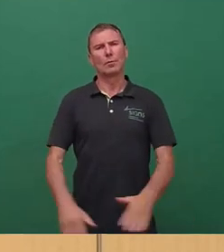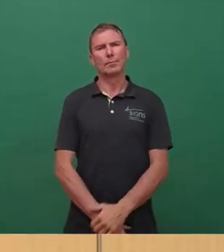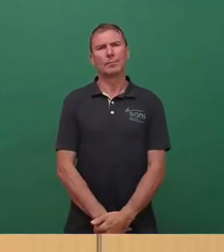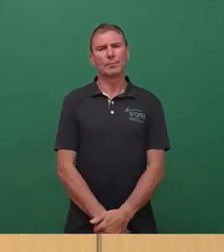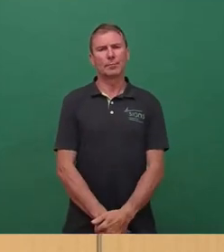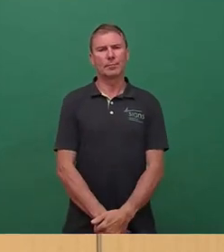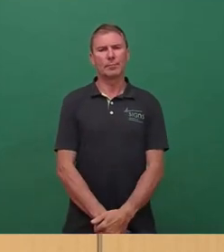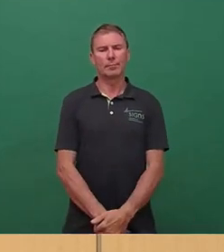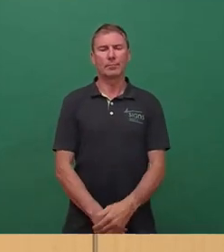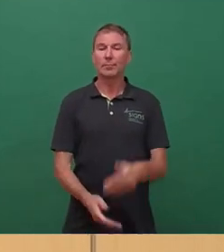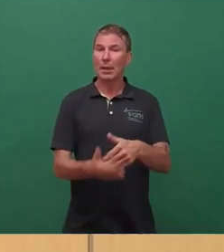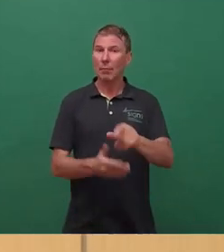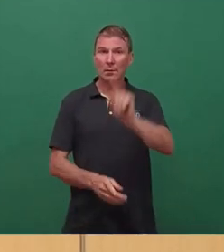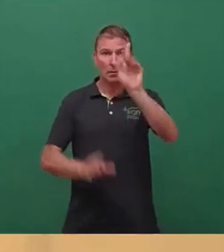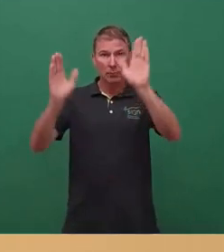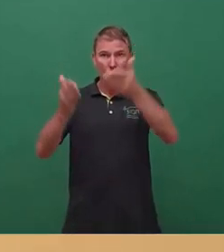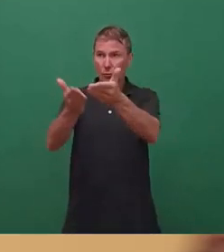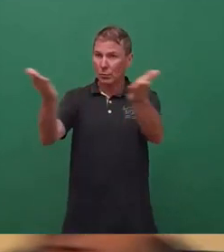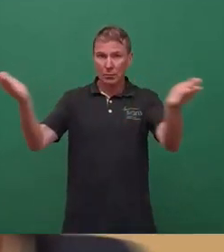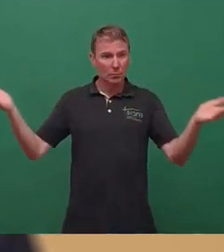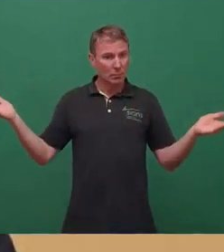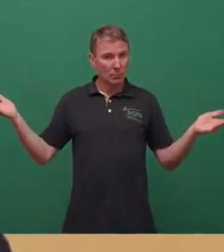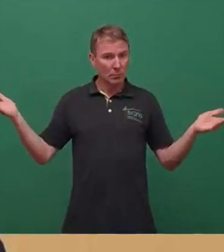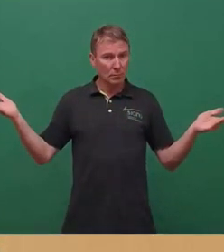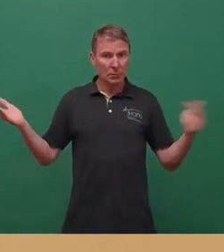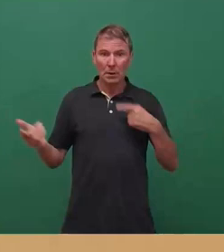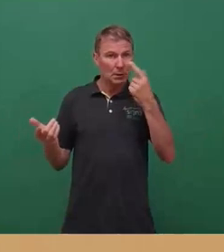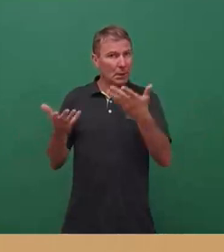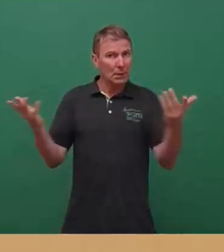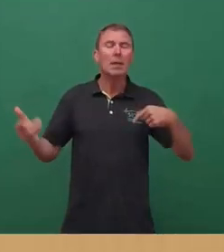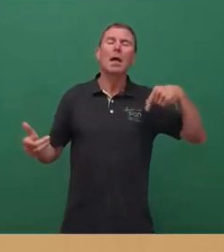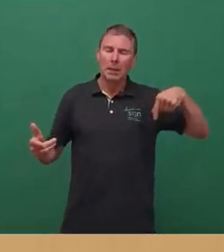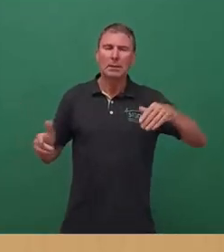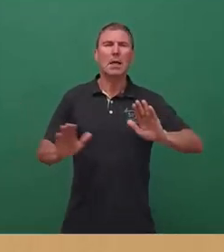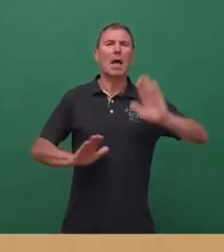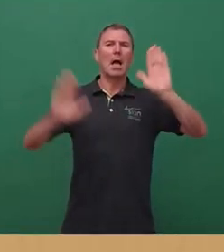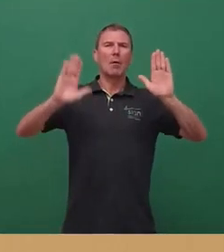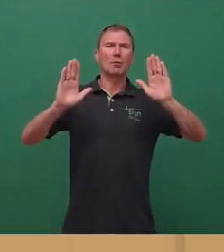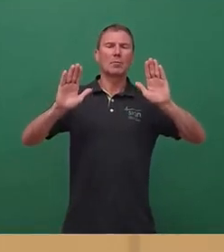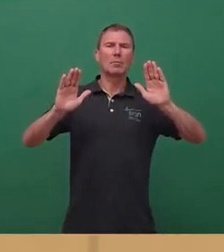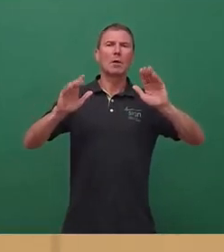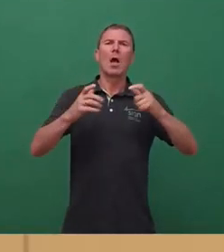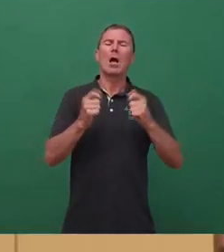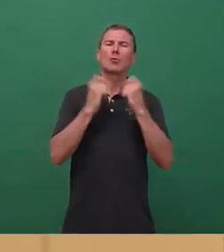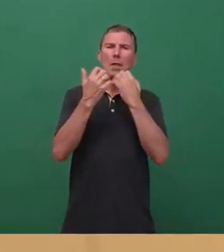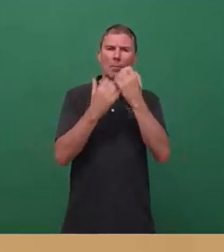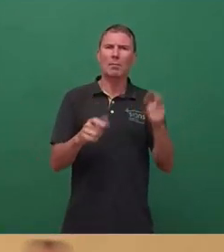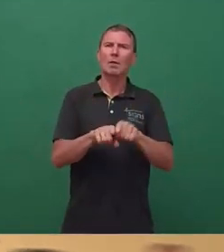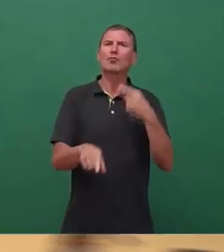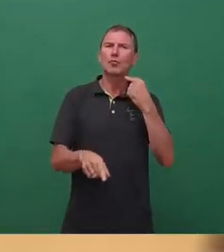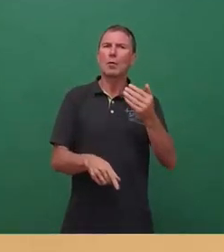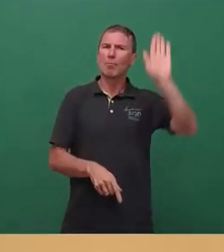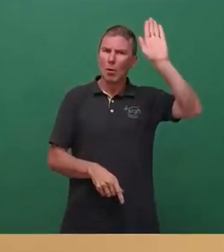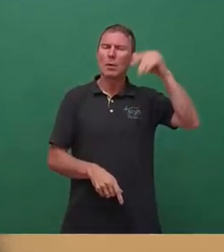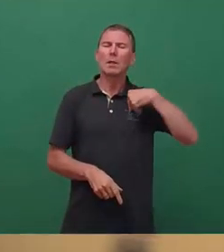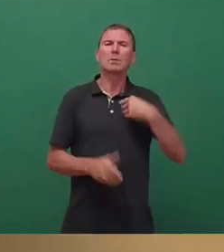Wird weiterhin das Wort gewünscht? Das sehe ich nicht. Dann stimmen wir über den federführenden Ausschussbericht ab. Wer zustimmen möchte, den bitte ich jetzt um